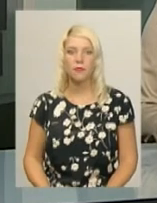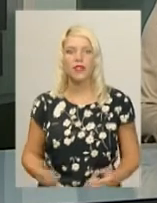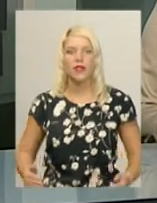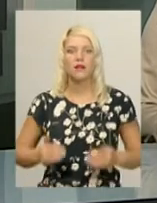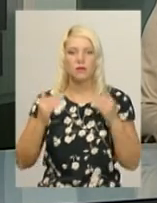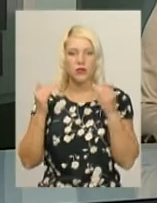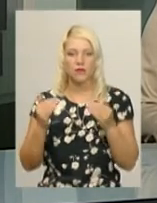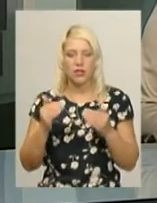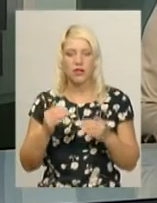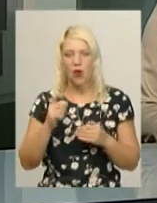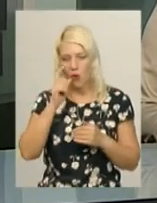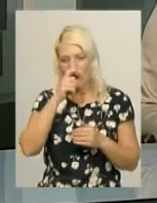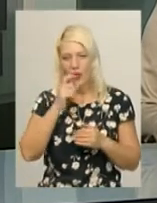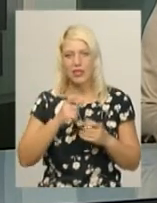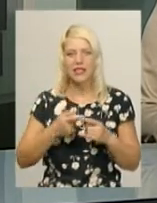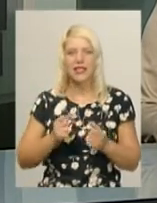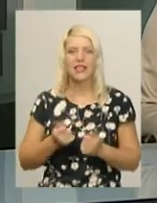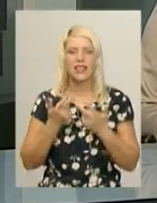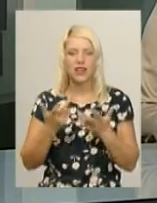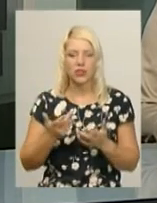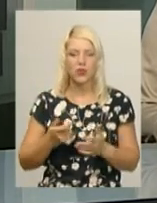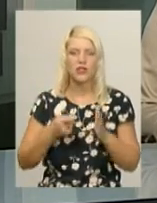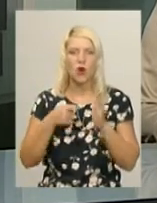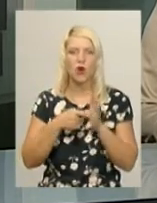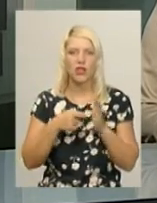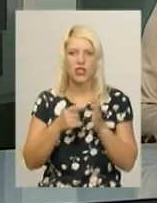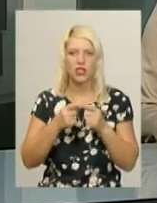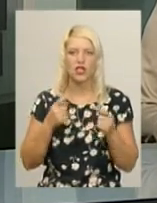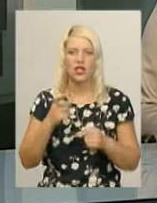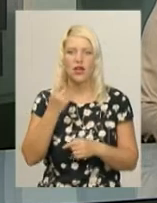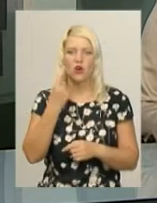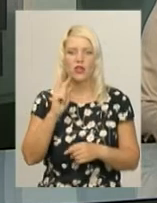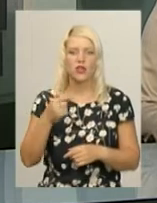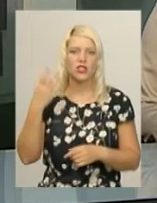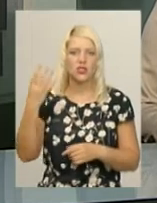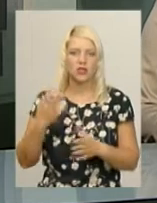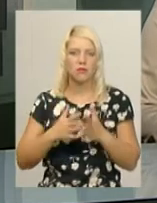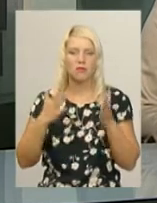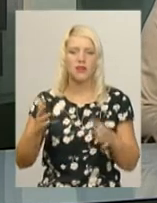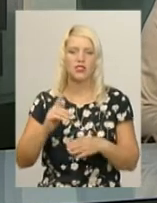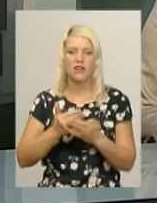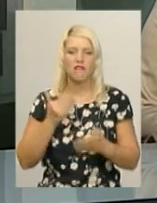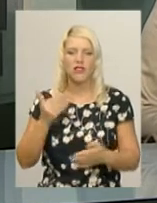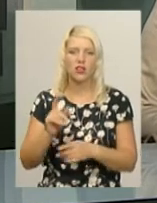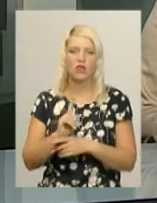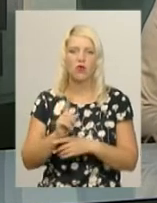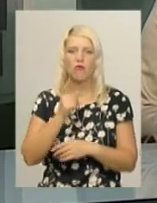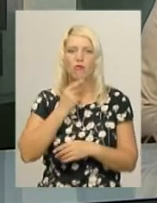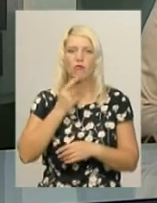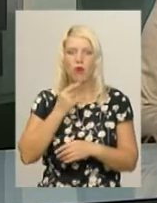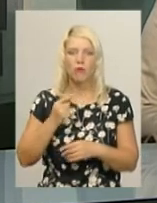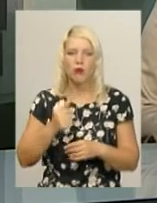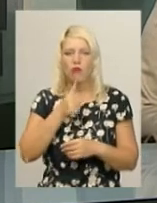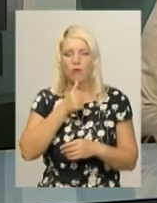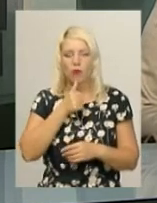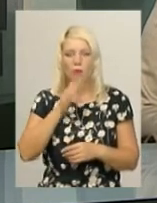Підвищення окислюваності кількості органічних речовин на 1,4 більше від норми. В пробах води річки Горень